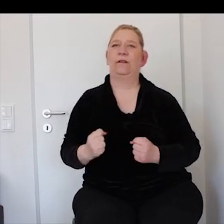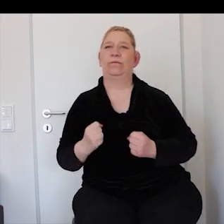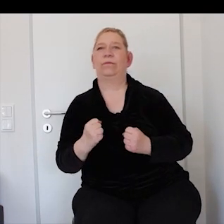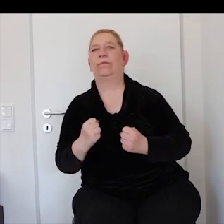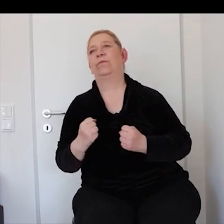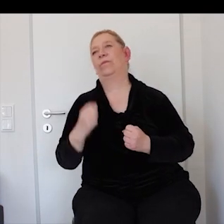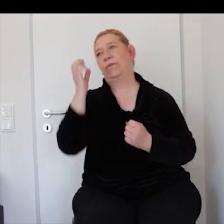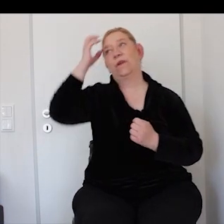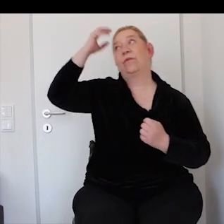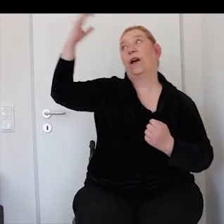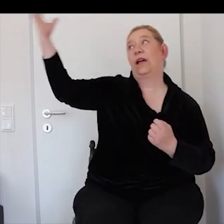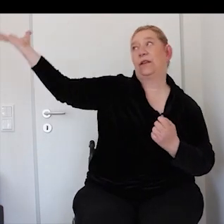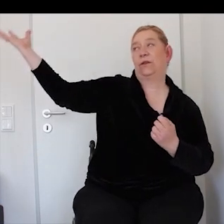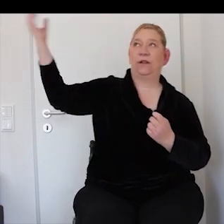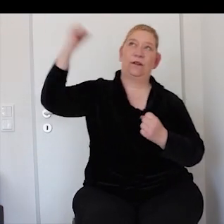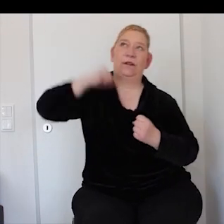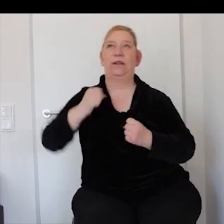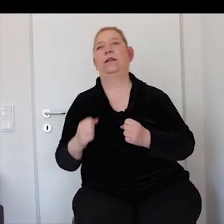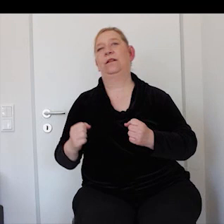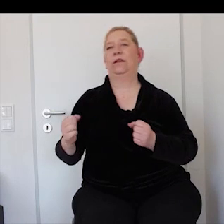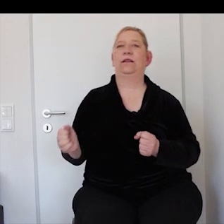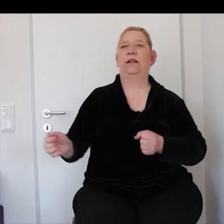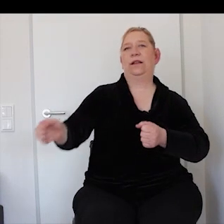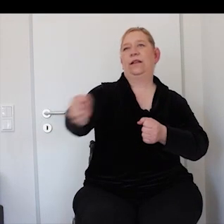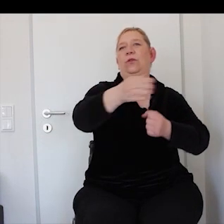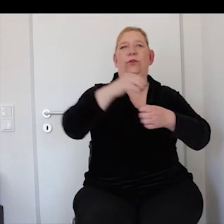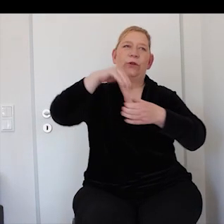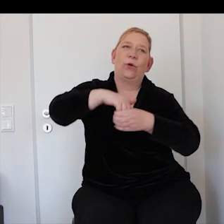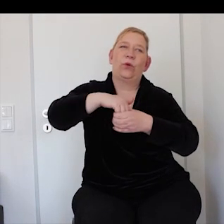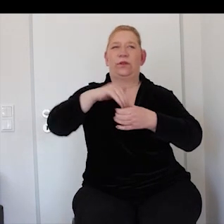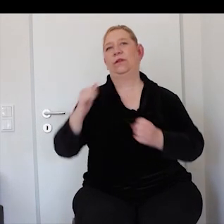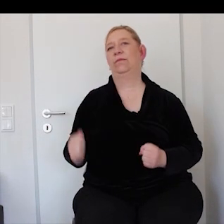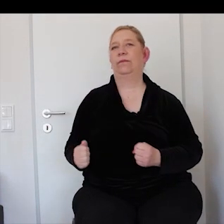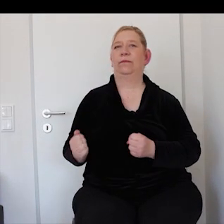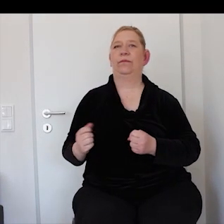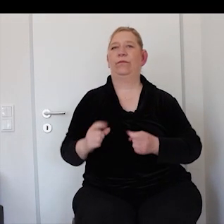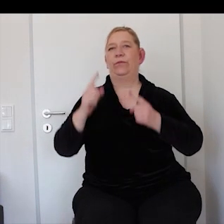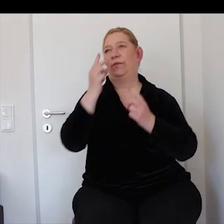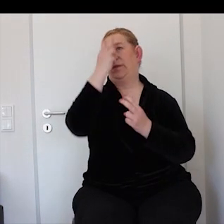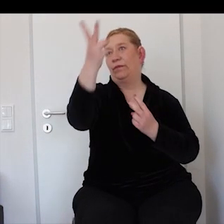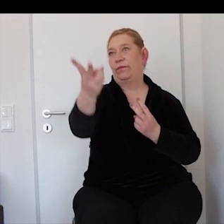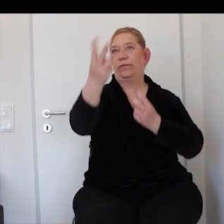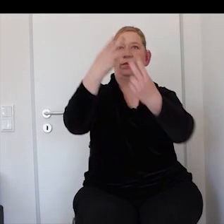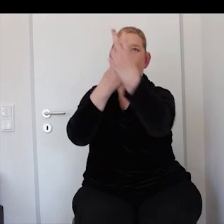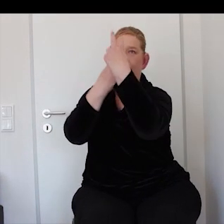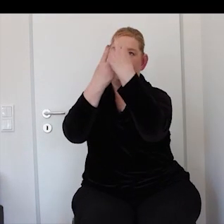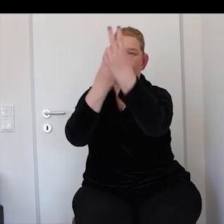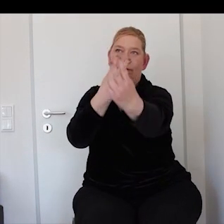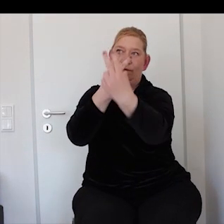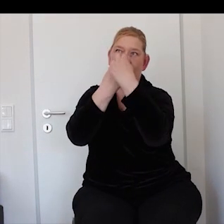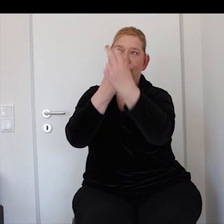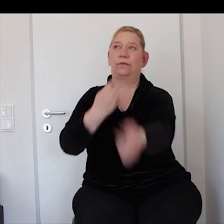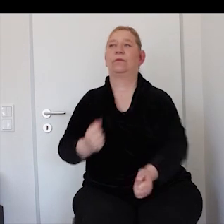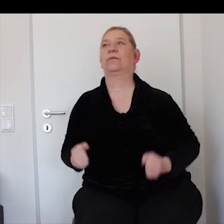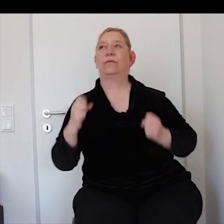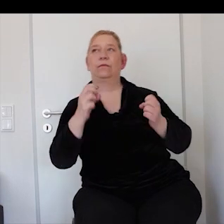Teilt mit uns diese Vision Wir brauchen alle mehr Inklusion Auf Augenhöhe ist,